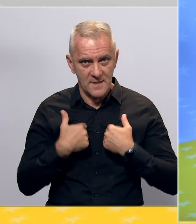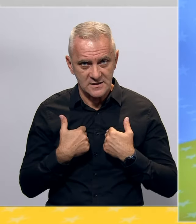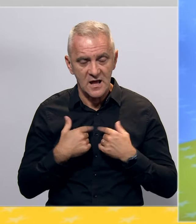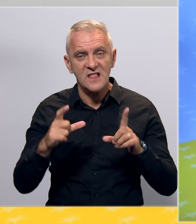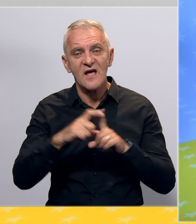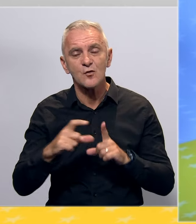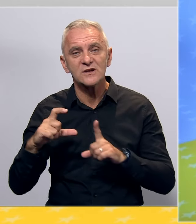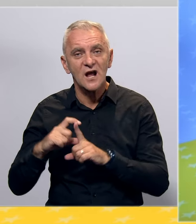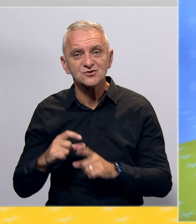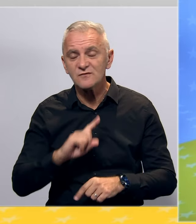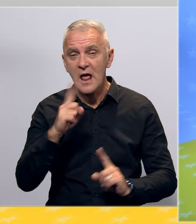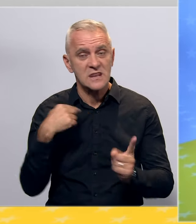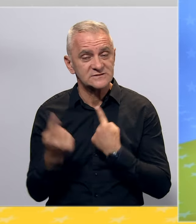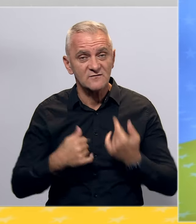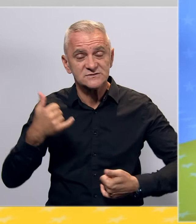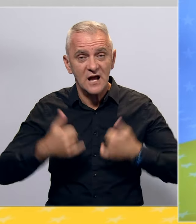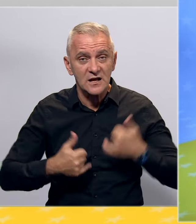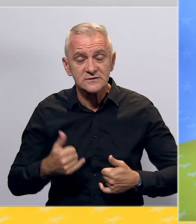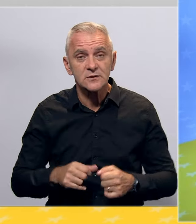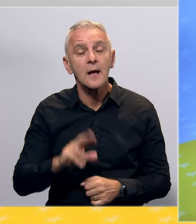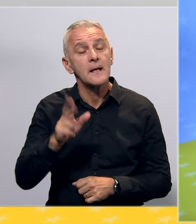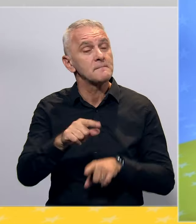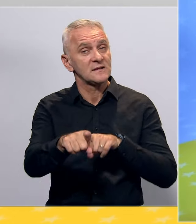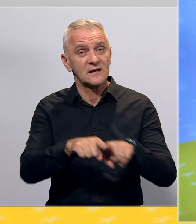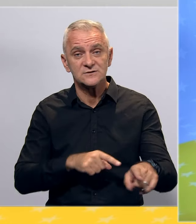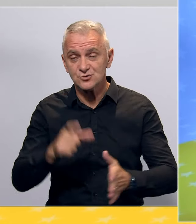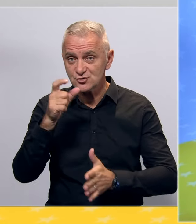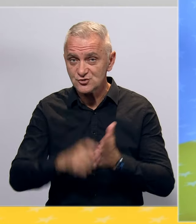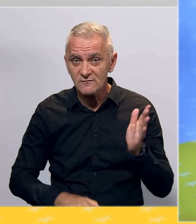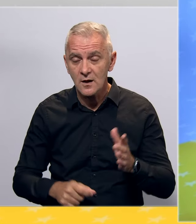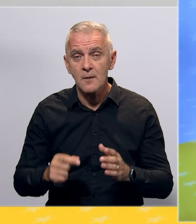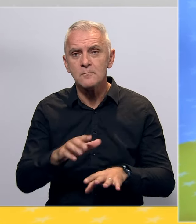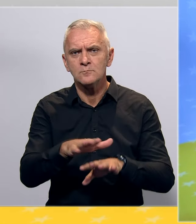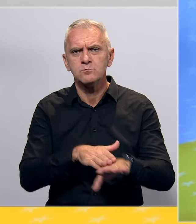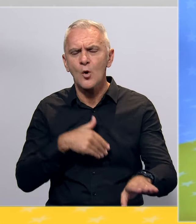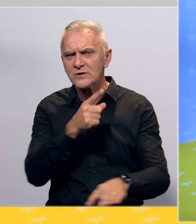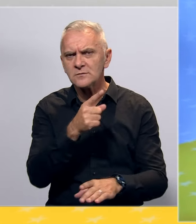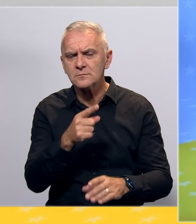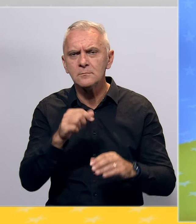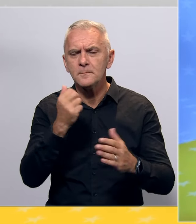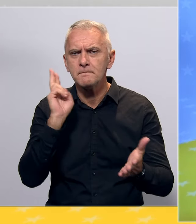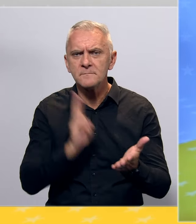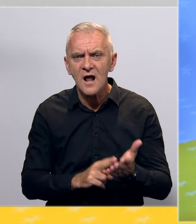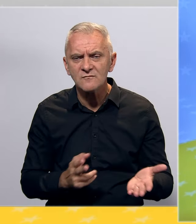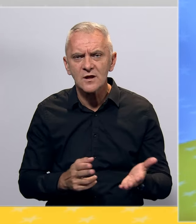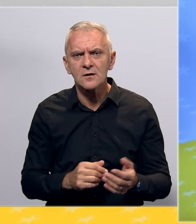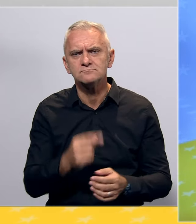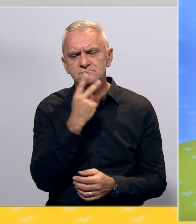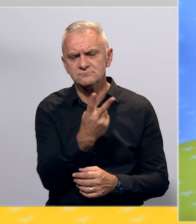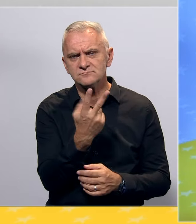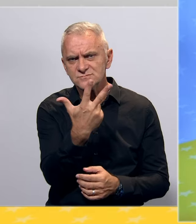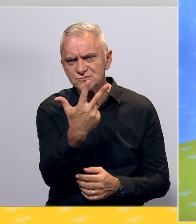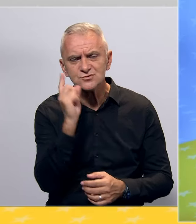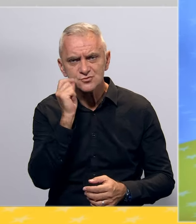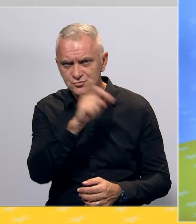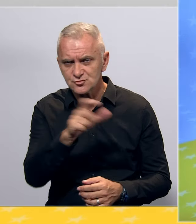Davora Dragičevića, na zavisnu kandidata. Imate isto također članove pokrijeta pravde, Ozrena Perduva, Sofiju Grmušu i